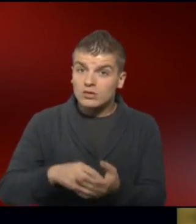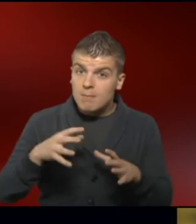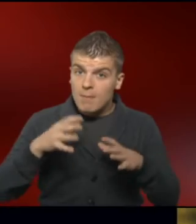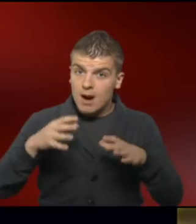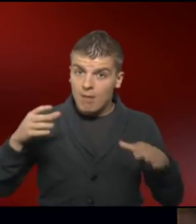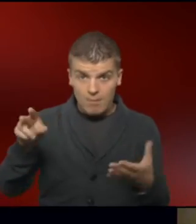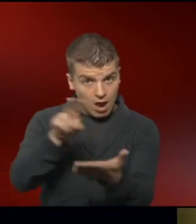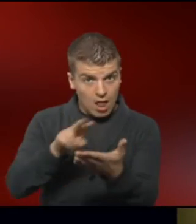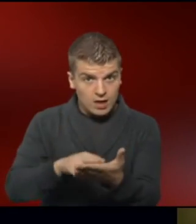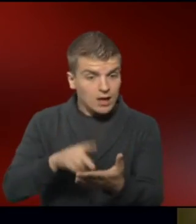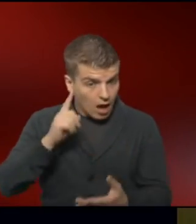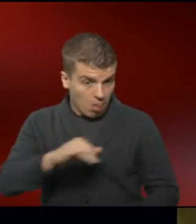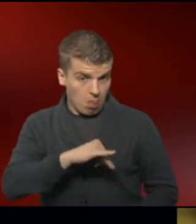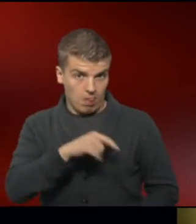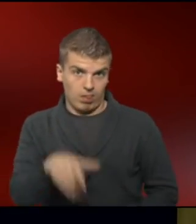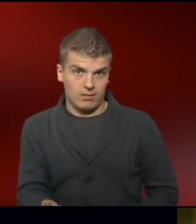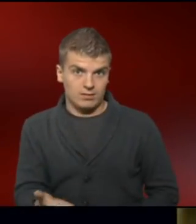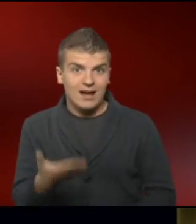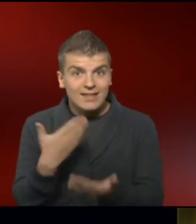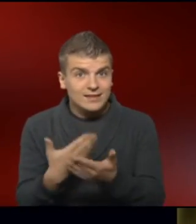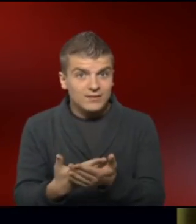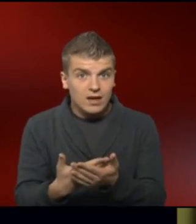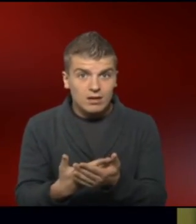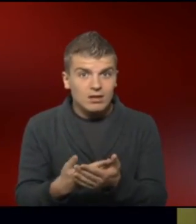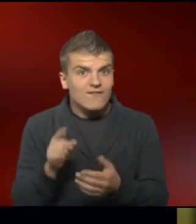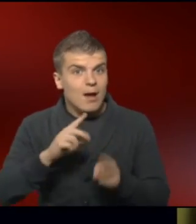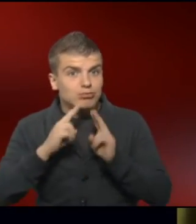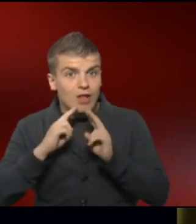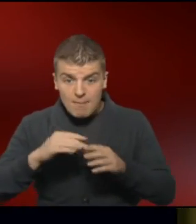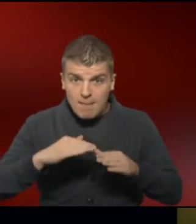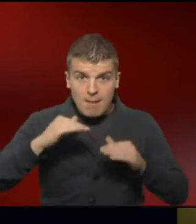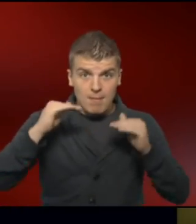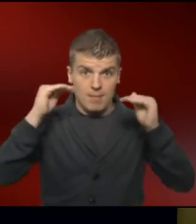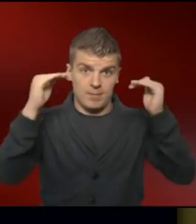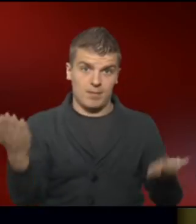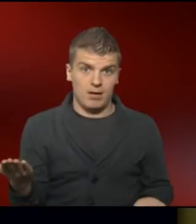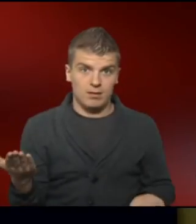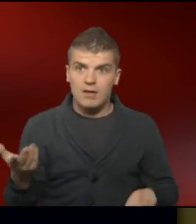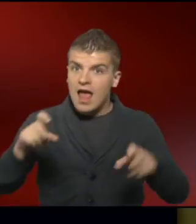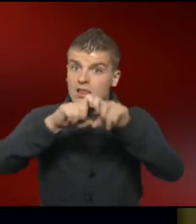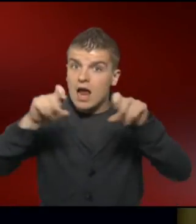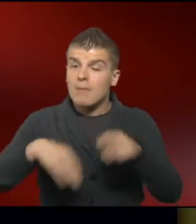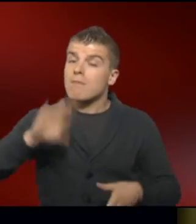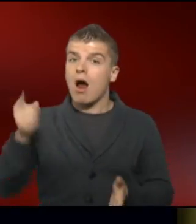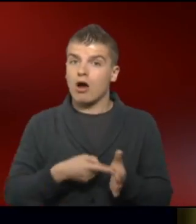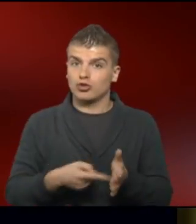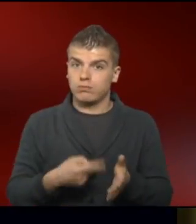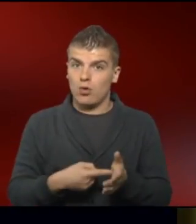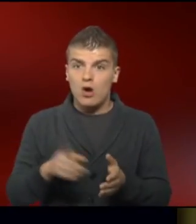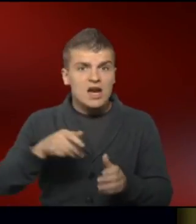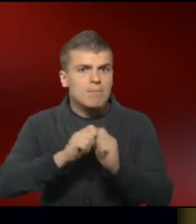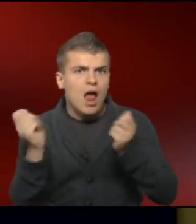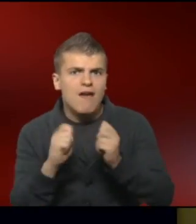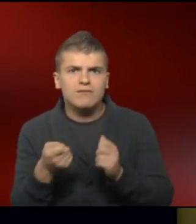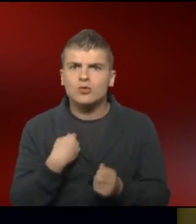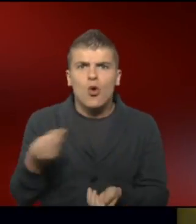für diese Autoren begeistern, erhöhen sich kontinuierlich die Abonnentenzahlen. Die Themen werden anspruchsvoller. Es gibt Hefte über Kunst